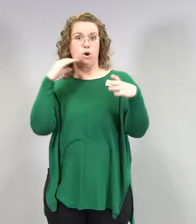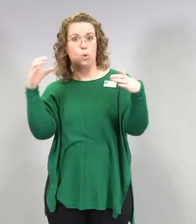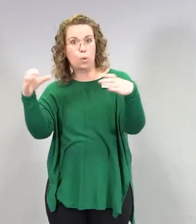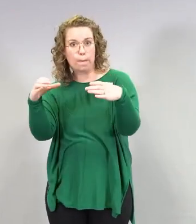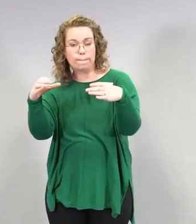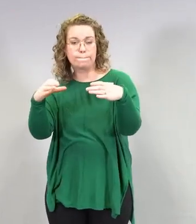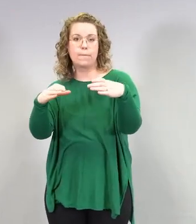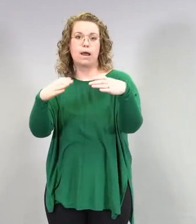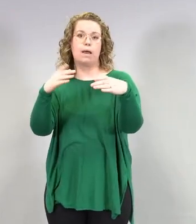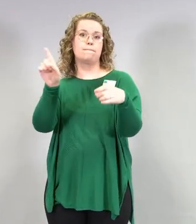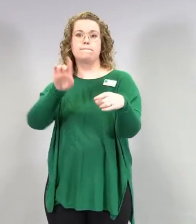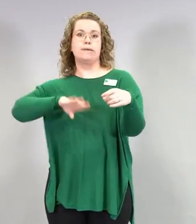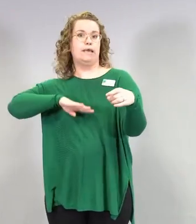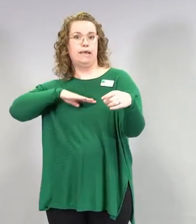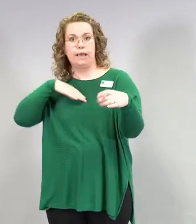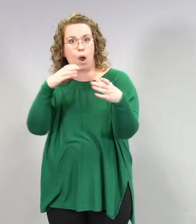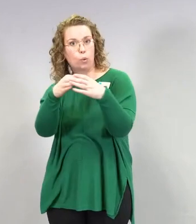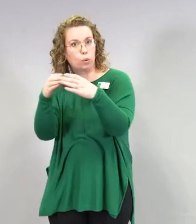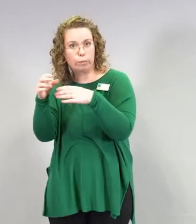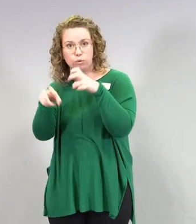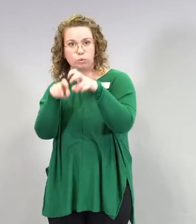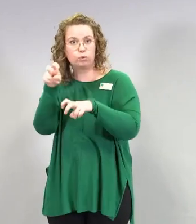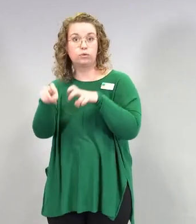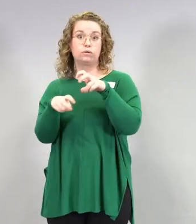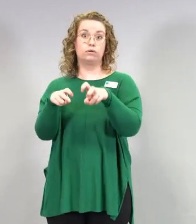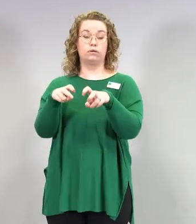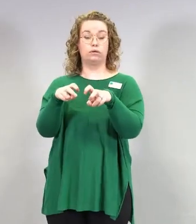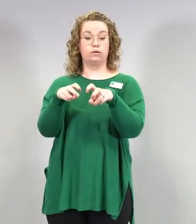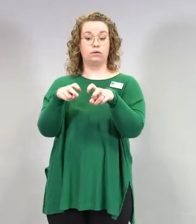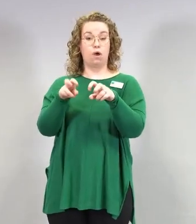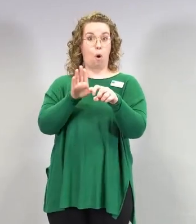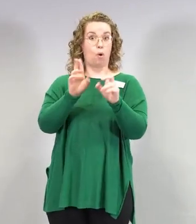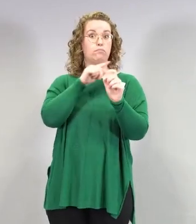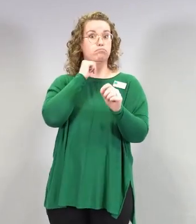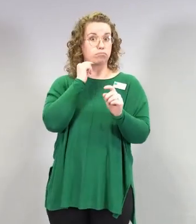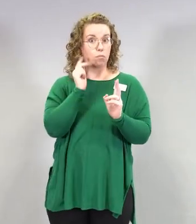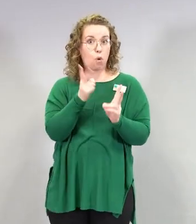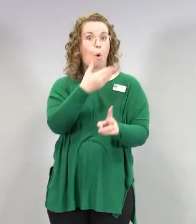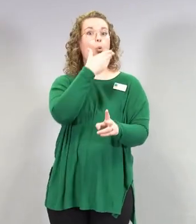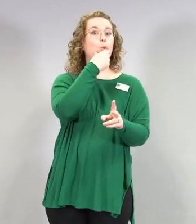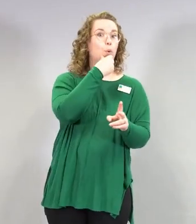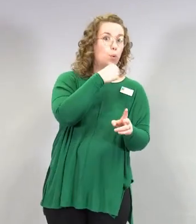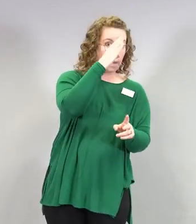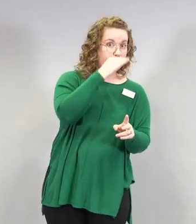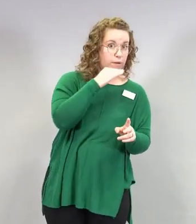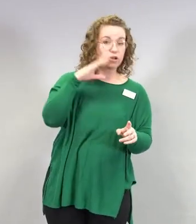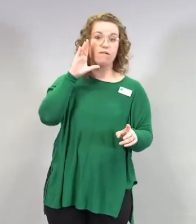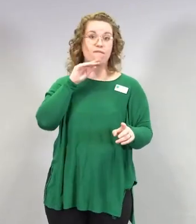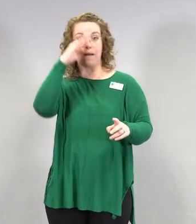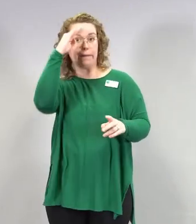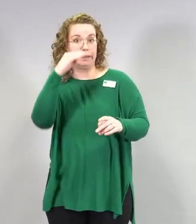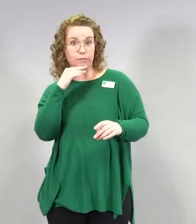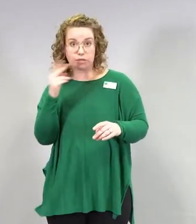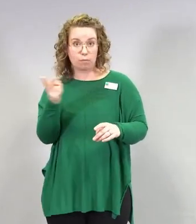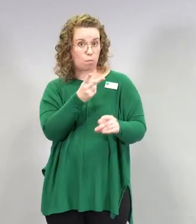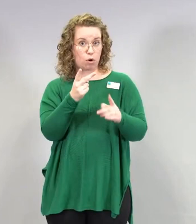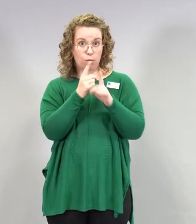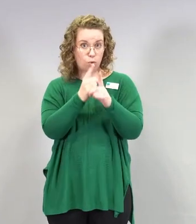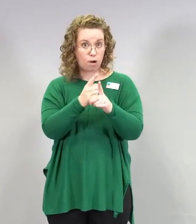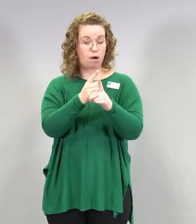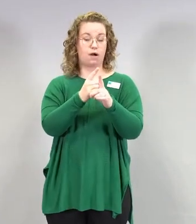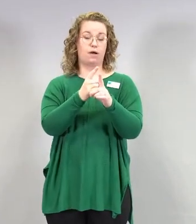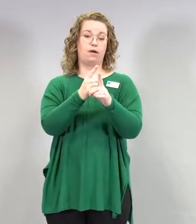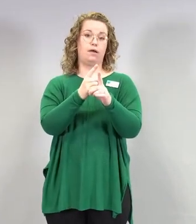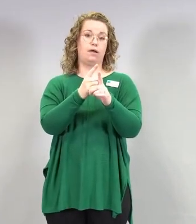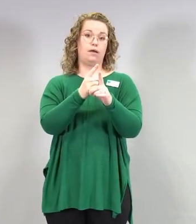siinä väestössä, että minkä ikäisiä ne ovat, onko nämä riittävästi nuoria ihmisiä tai riittävästi vanhoja ihmisiä. Ja onko tutkittu sitten